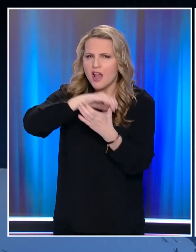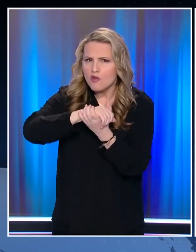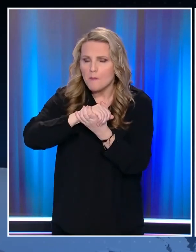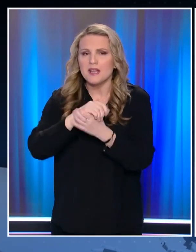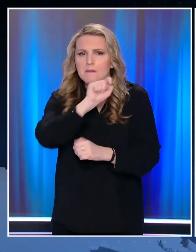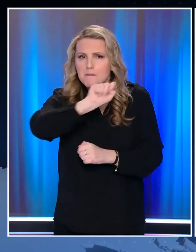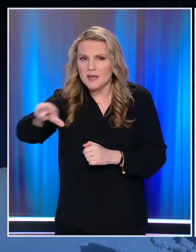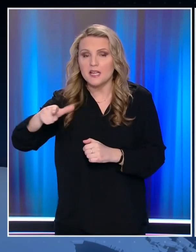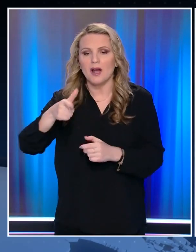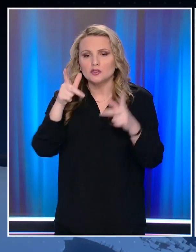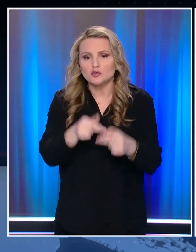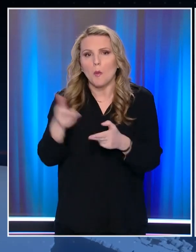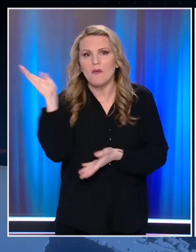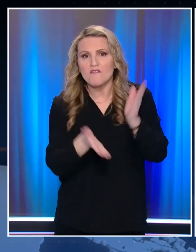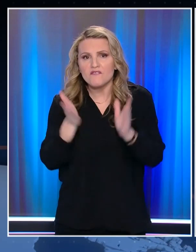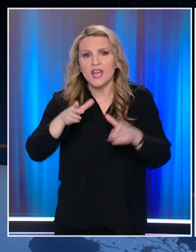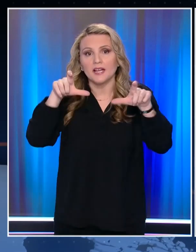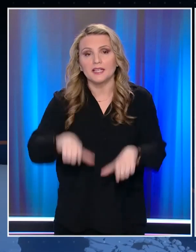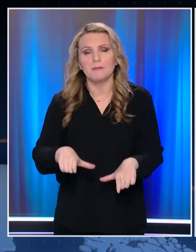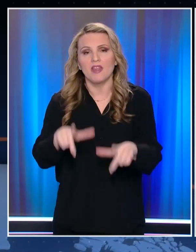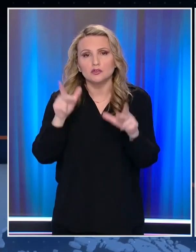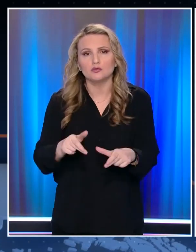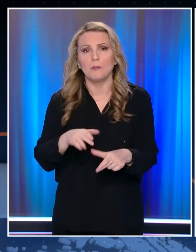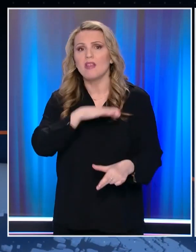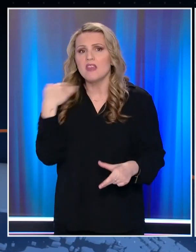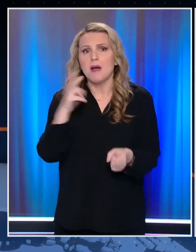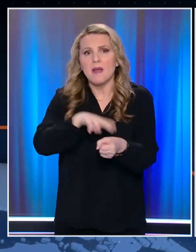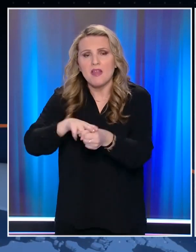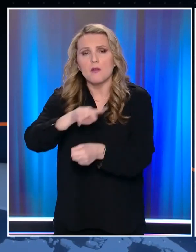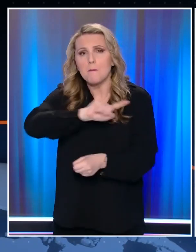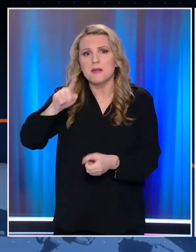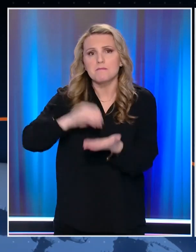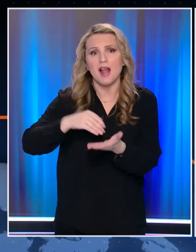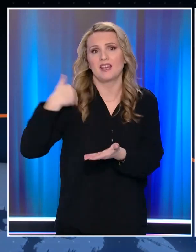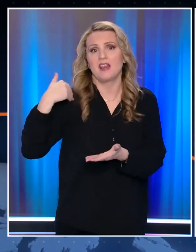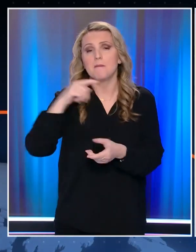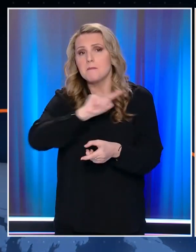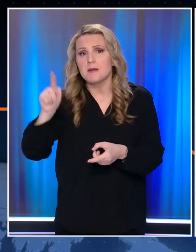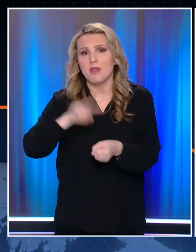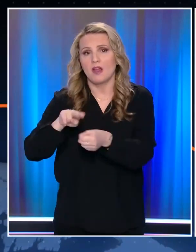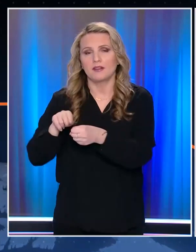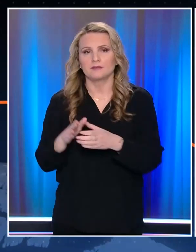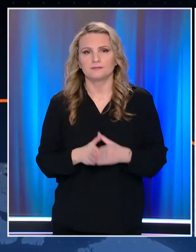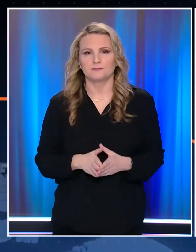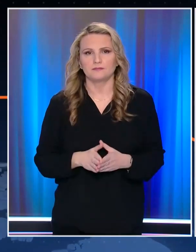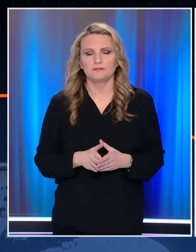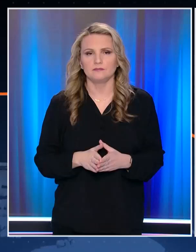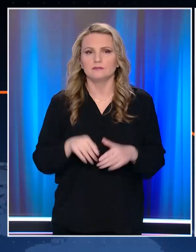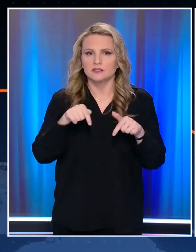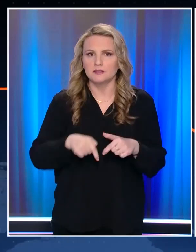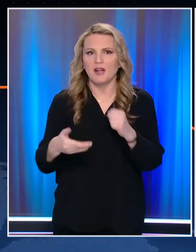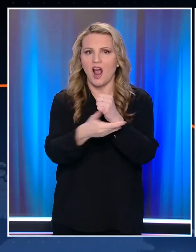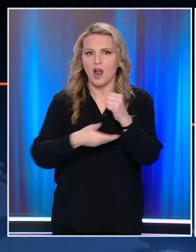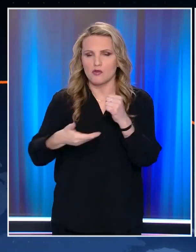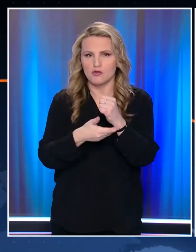το ίδιο μήνυμα Όχι άλλη βία στα γήπεδα Να μην υπάρξει αλοθήμα αθώο όπως ο Άλκης μας Στους δρόμους βγήκαν σήμερα